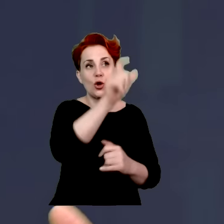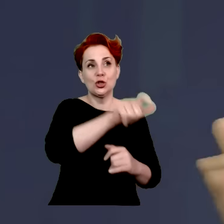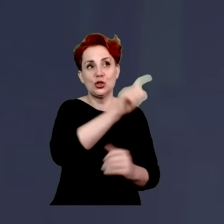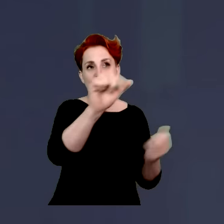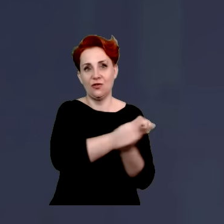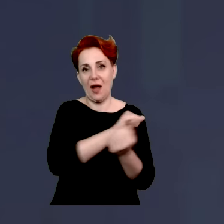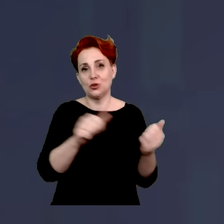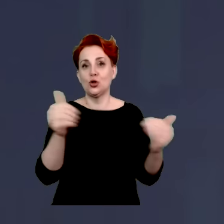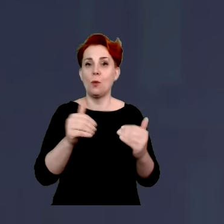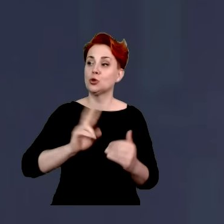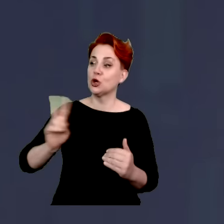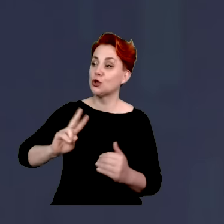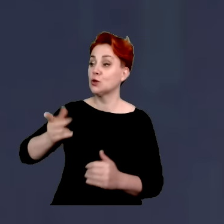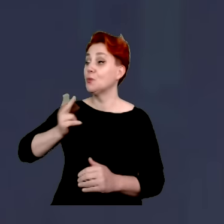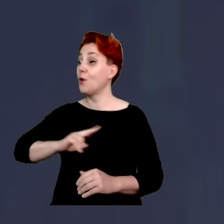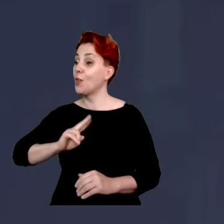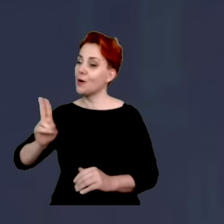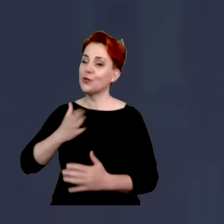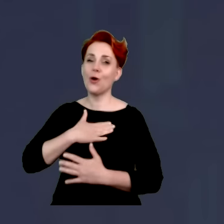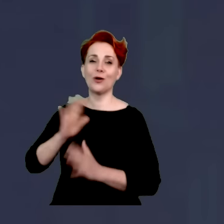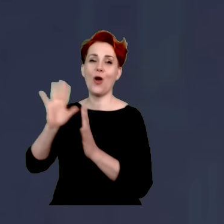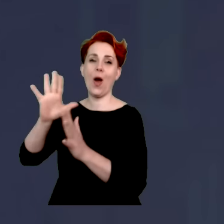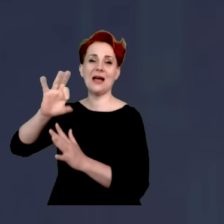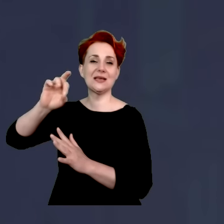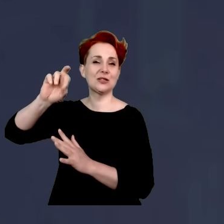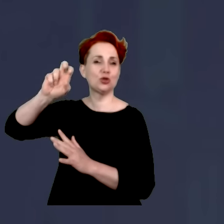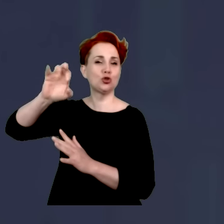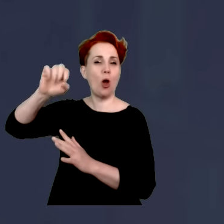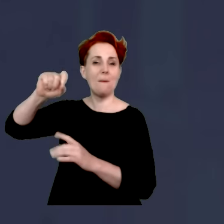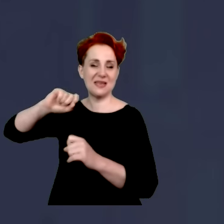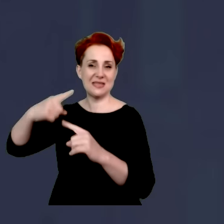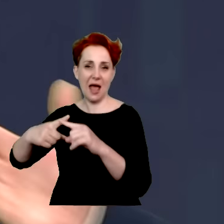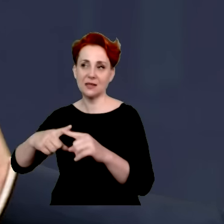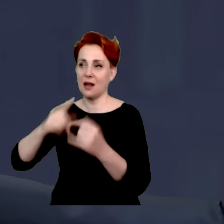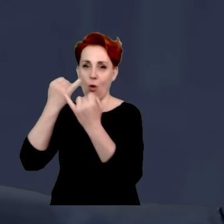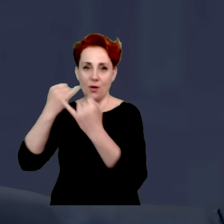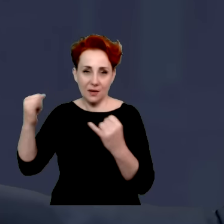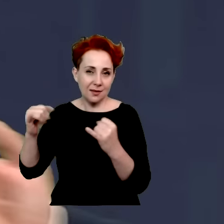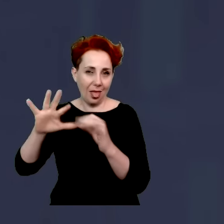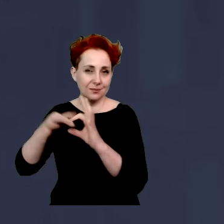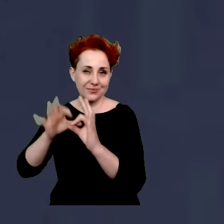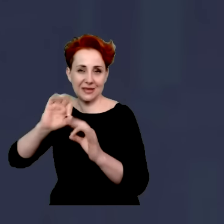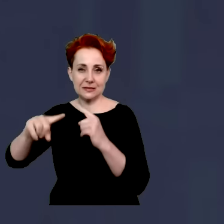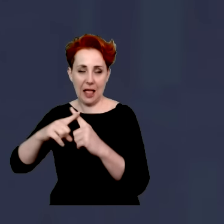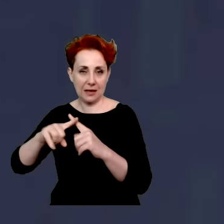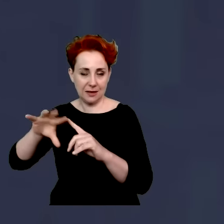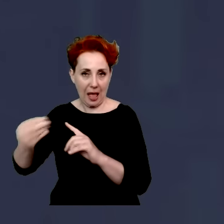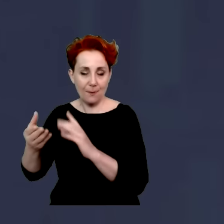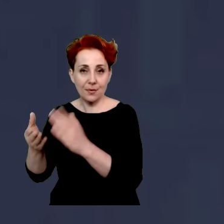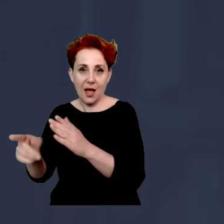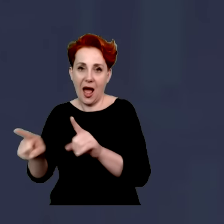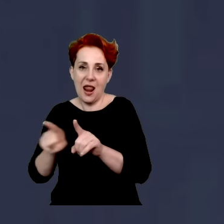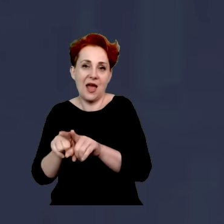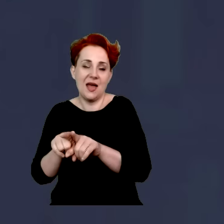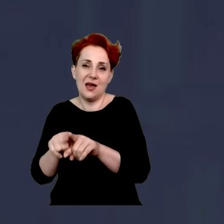spodoba się jakimś właśnie miłośnikom sekszopów, czy miłośnikom seksu sadomasochistycznego, ale już poza rogatkami